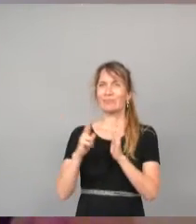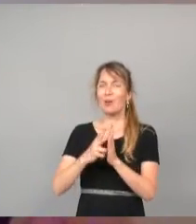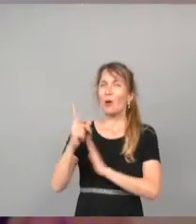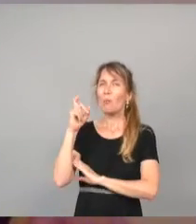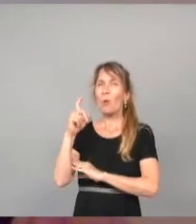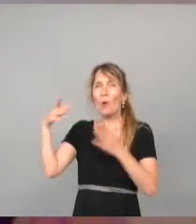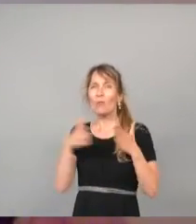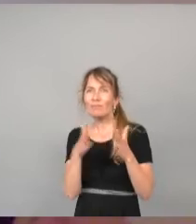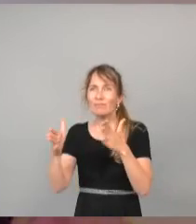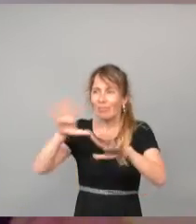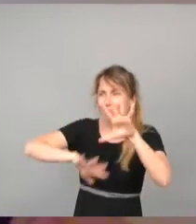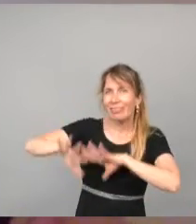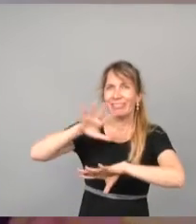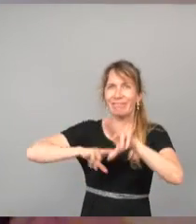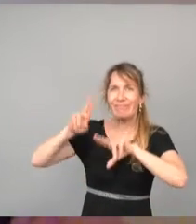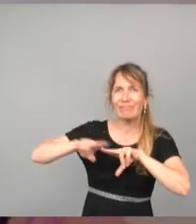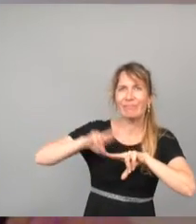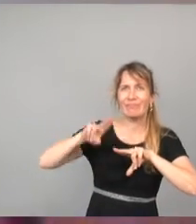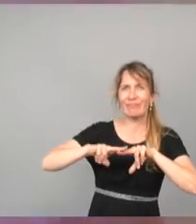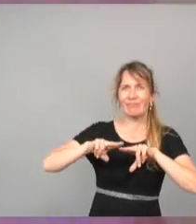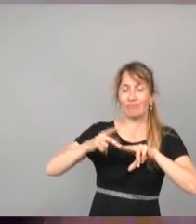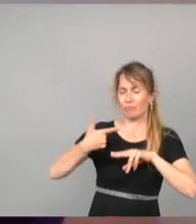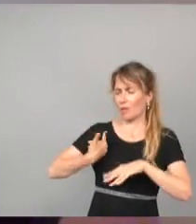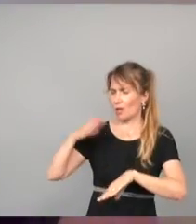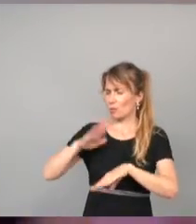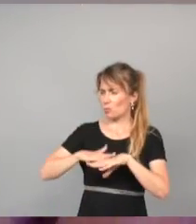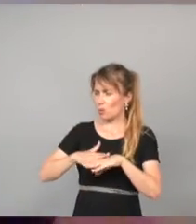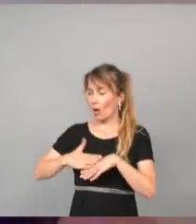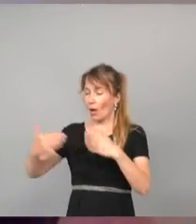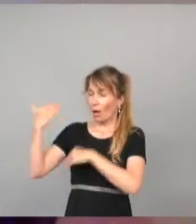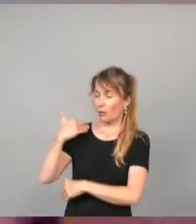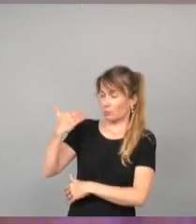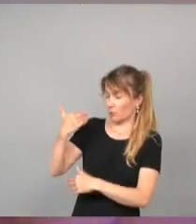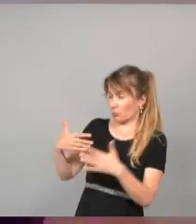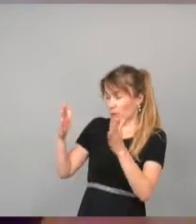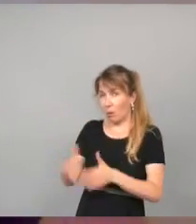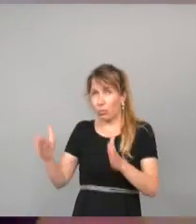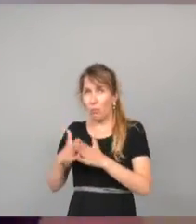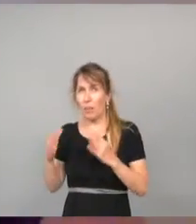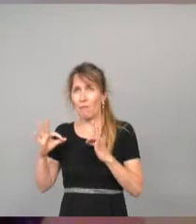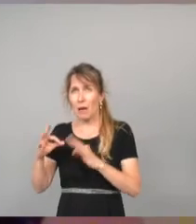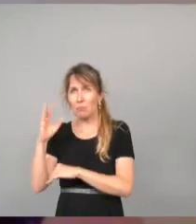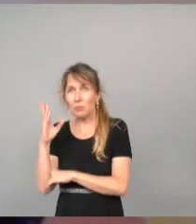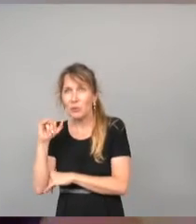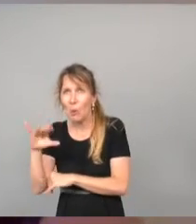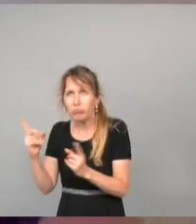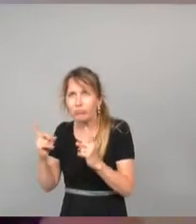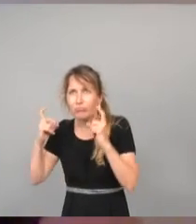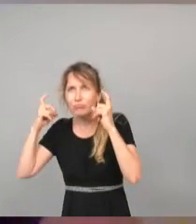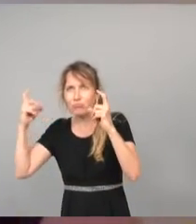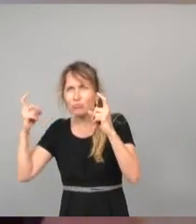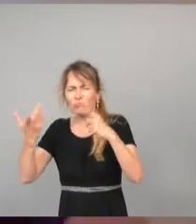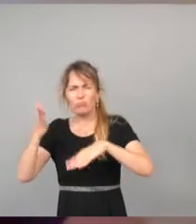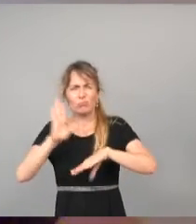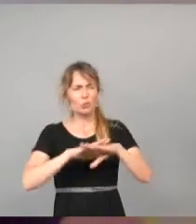issus de l'agriculture biologique ne cesse d'augmenter, eh bien vous décidez et vous proposez, Monsieur le Président, de faire disparaître du